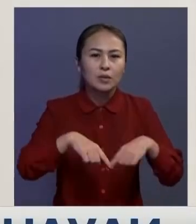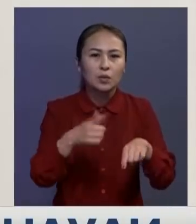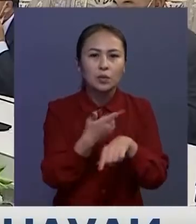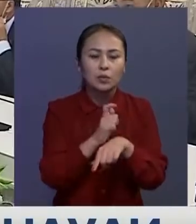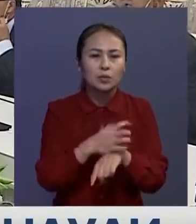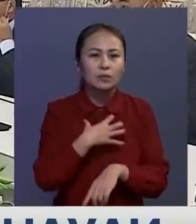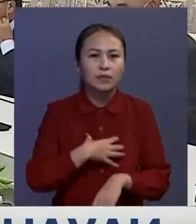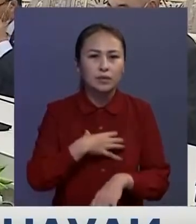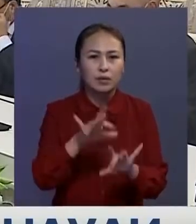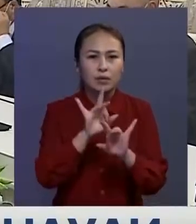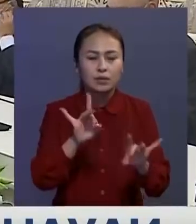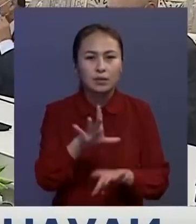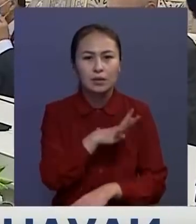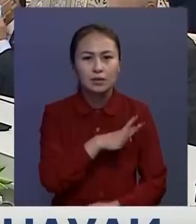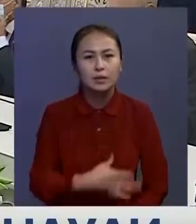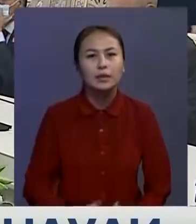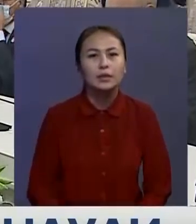үшін маңызы зор екенін айтты.